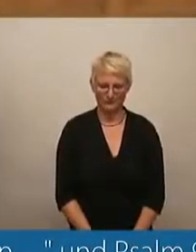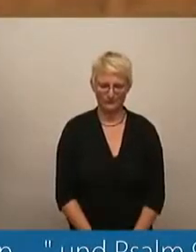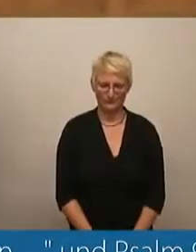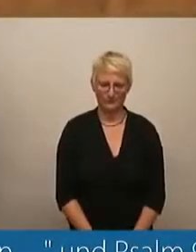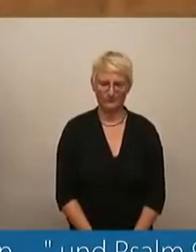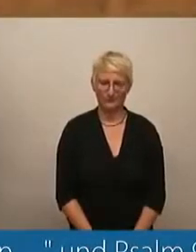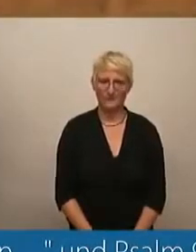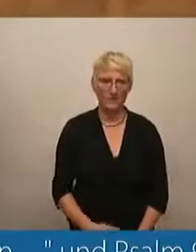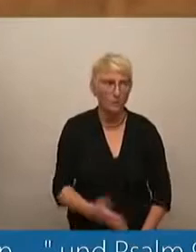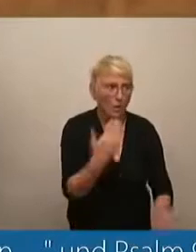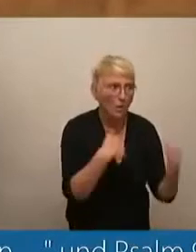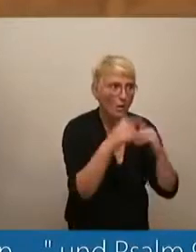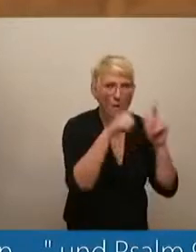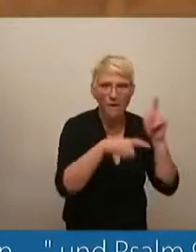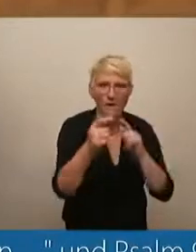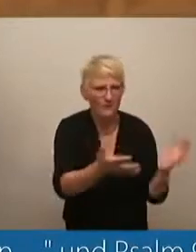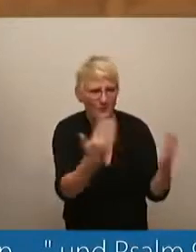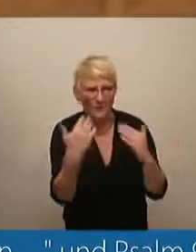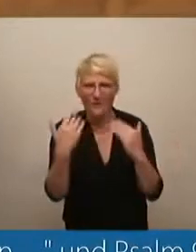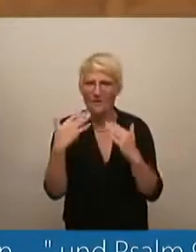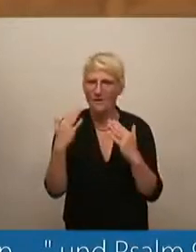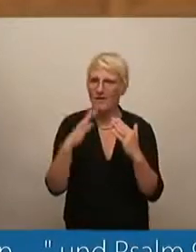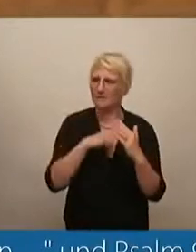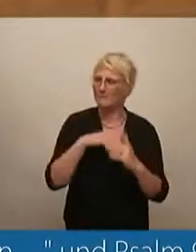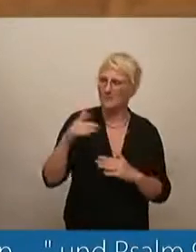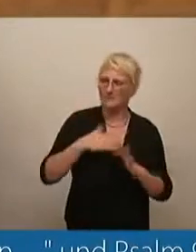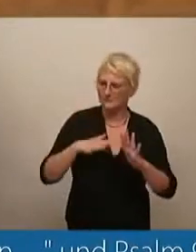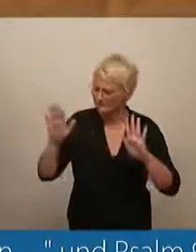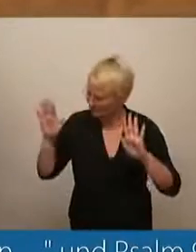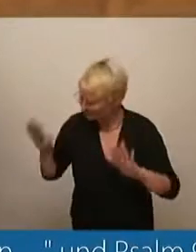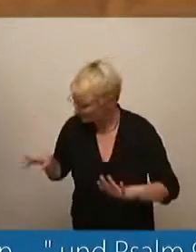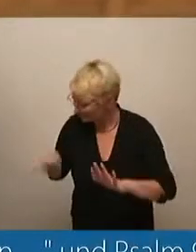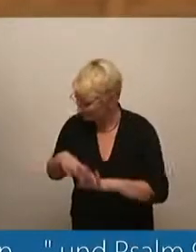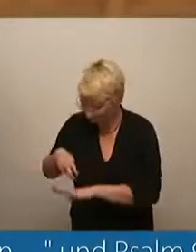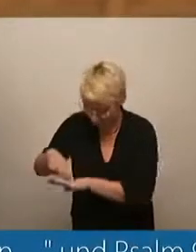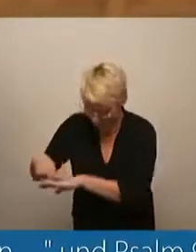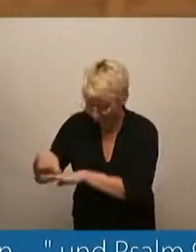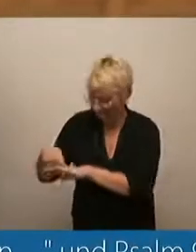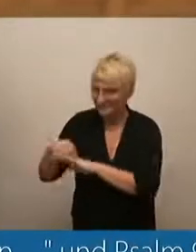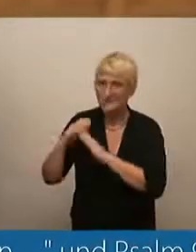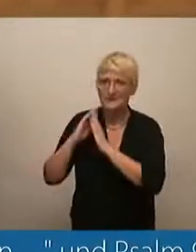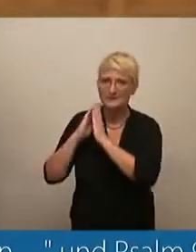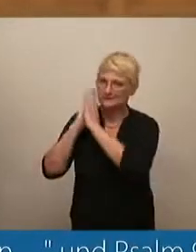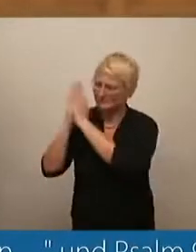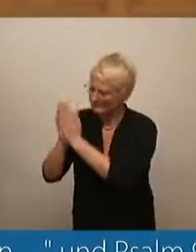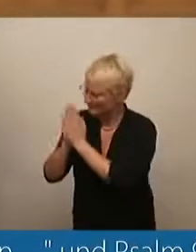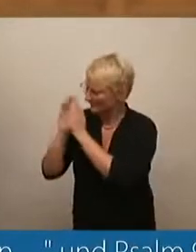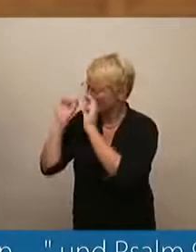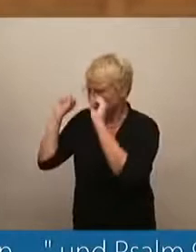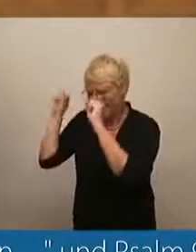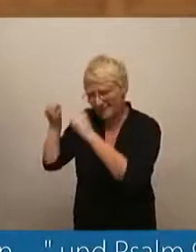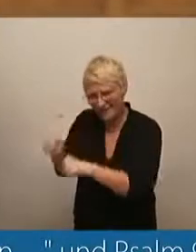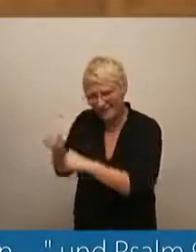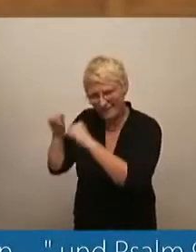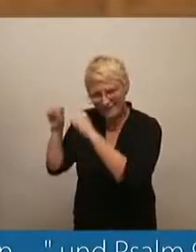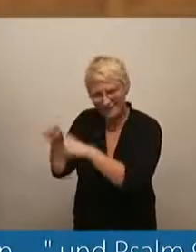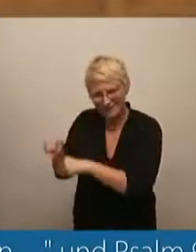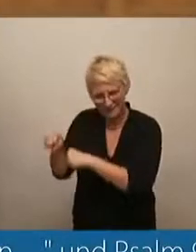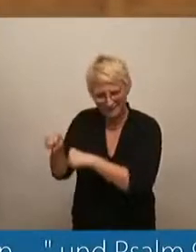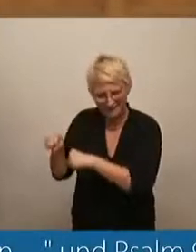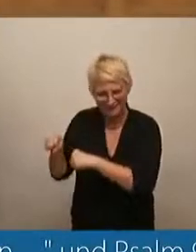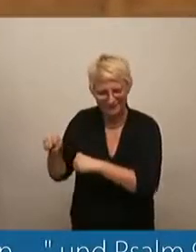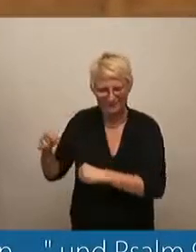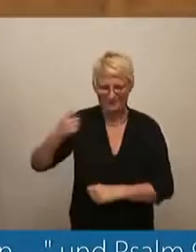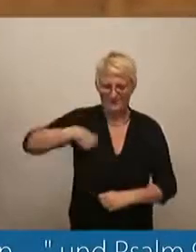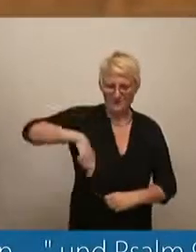Kommt, lasst uns niederfallen, uns vor ihm verneigen. Lasst uns